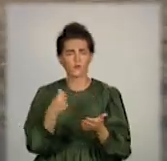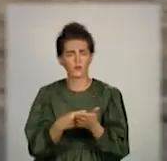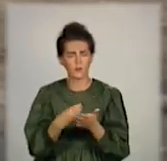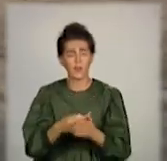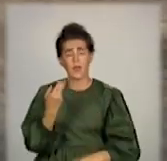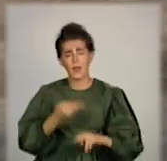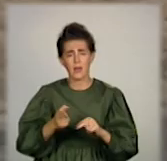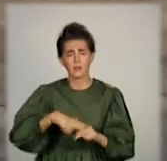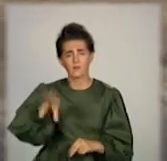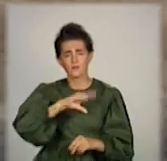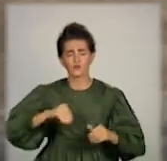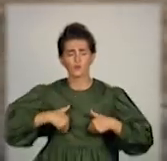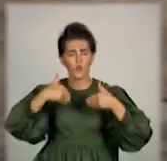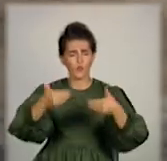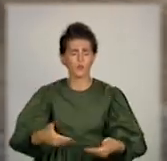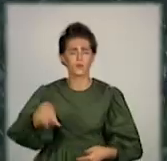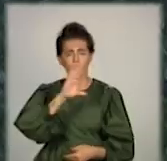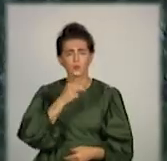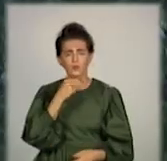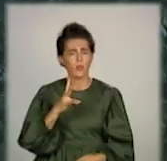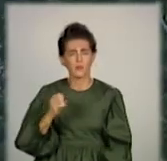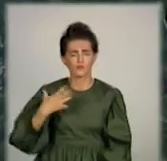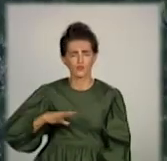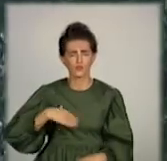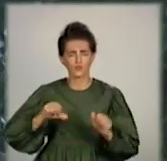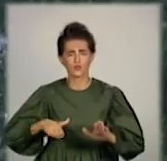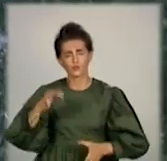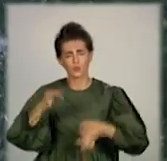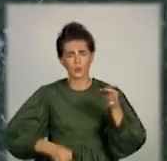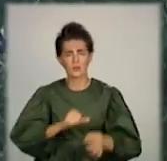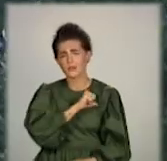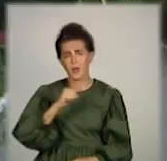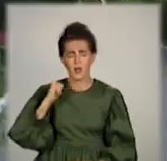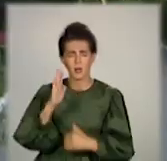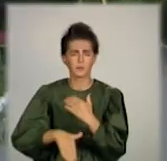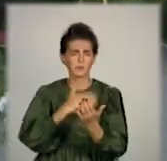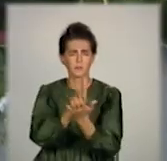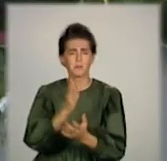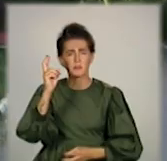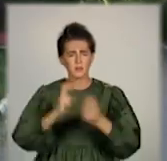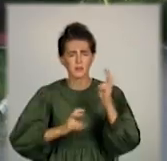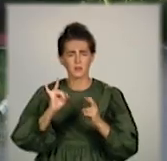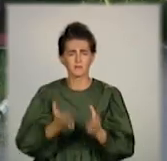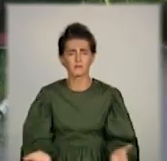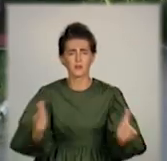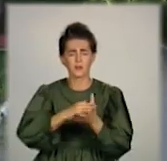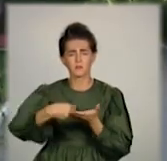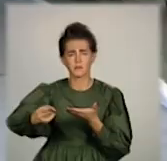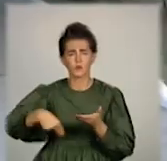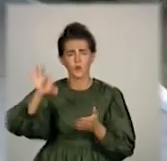чиновники радять не чекати на рішення суду, а самостійно звернутися до підприємств та скласти графік